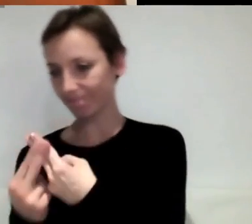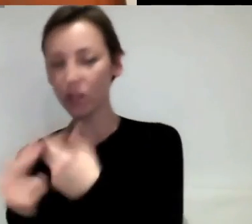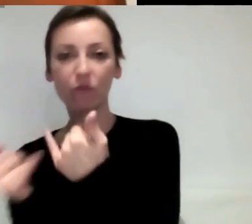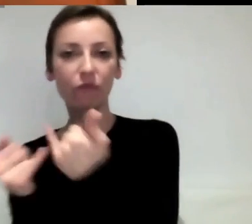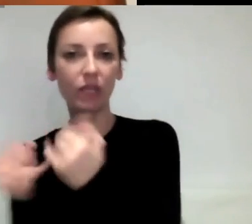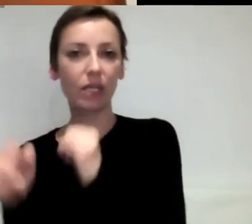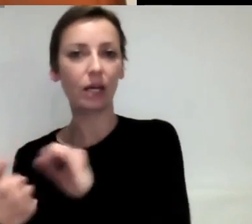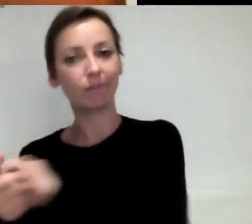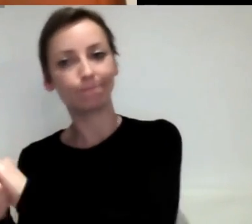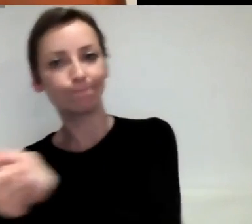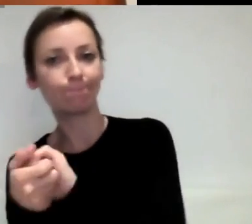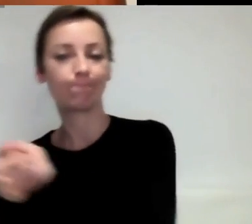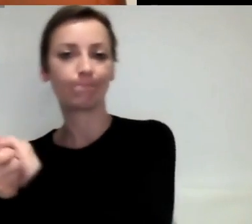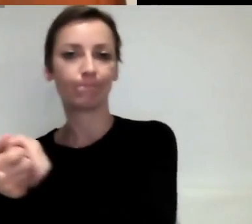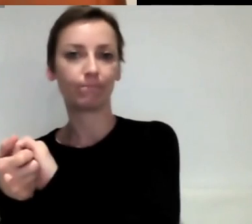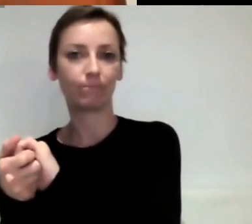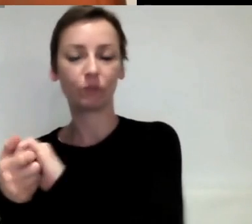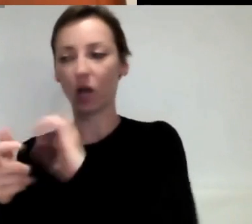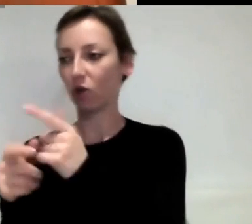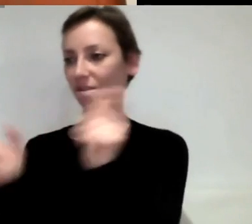als Gesellschaft damit machen?